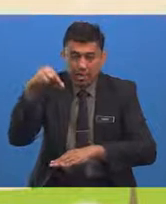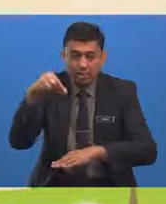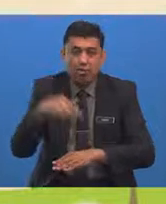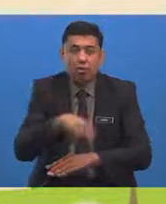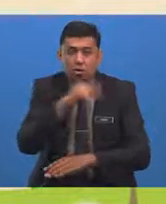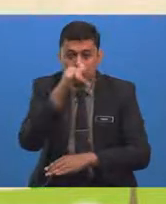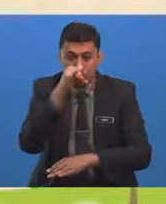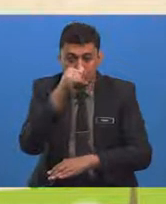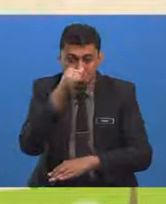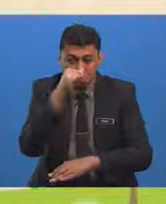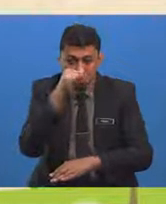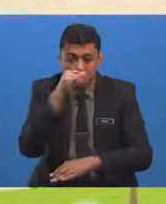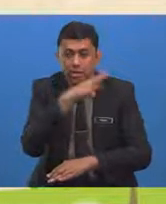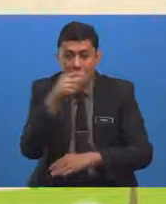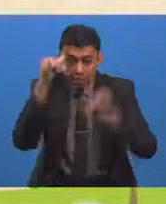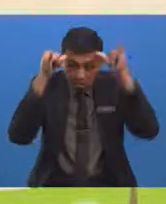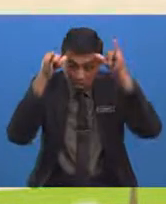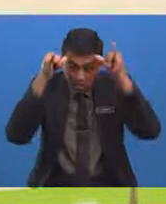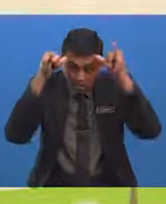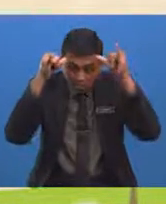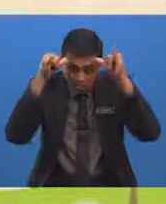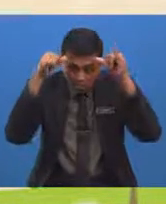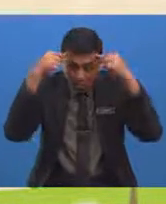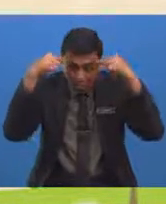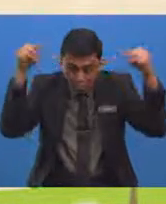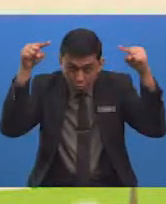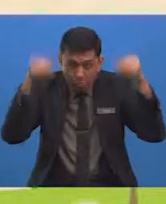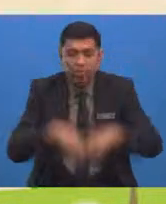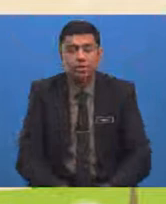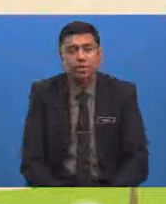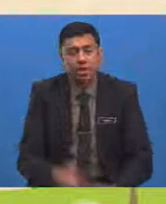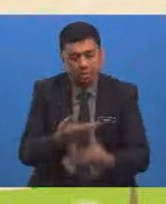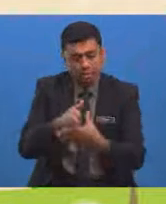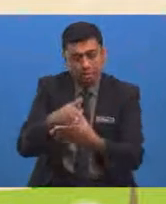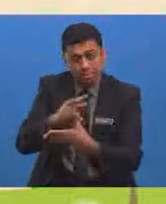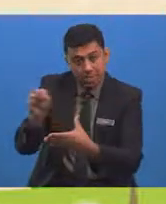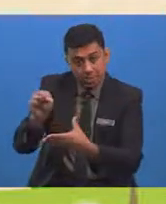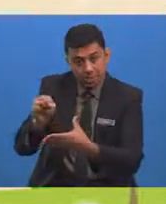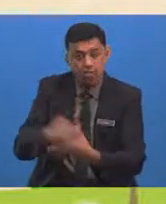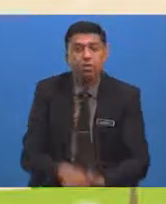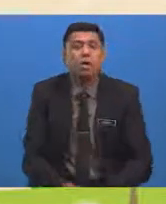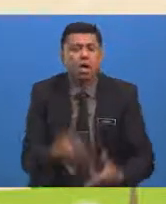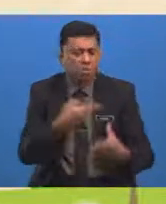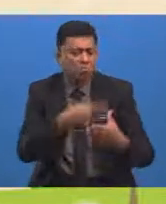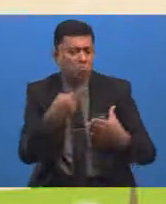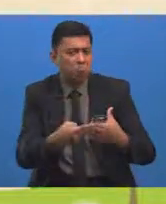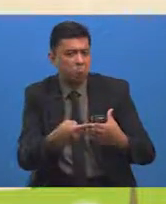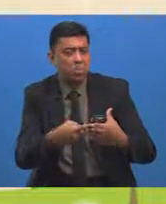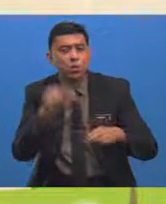Sumbu Dan tanduk Bahagian-bahagian haiwan ini Kemudiannya